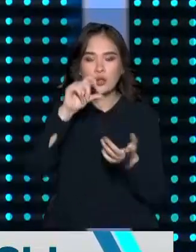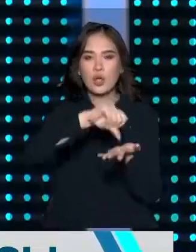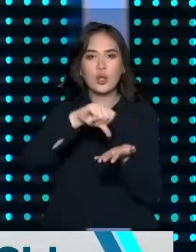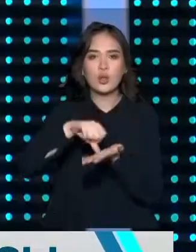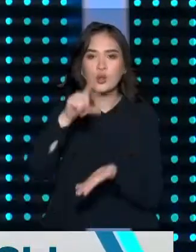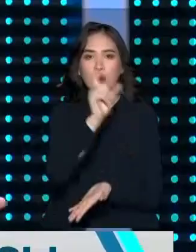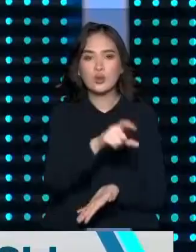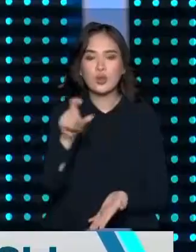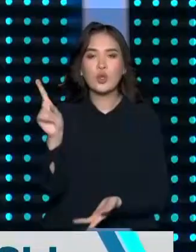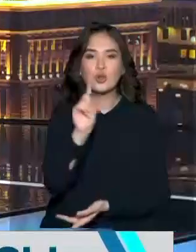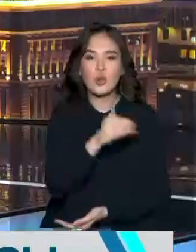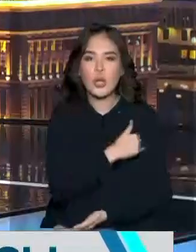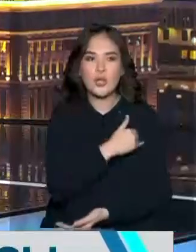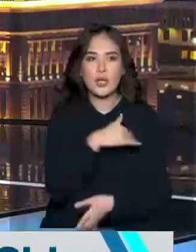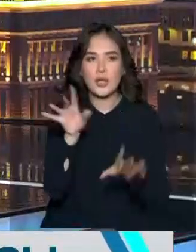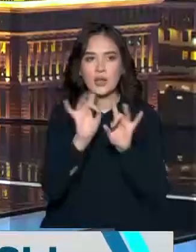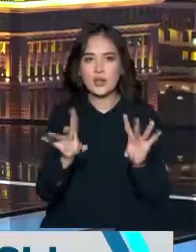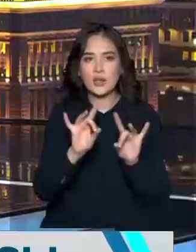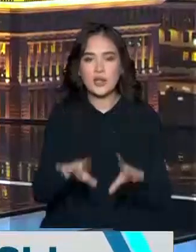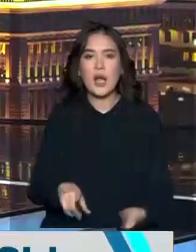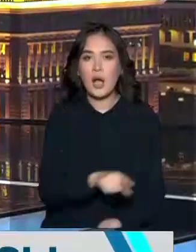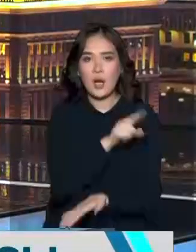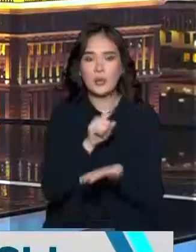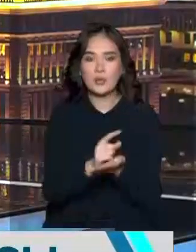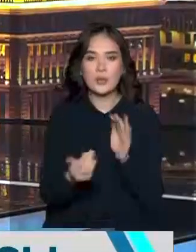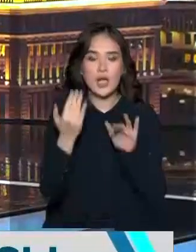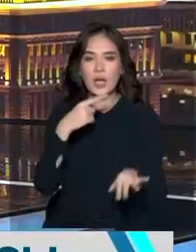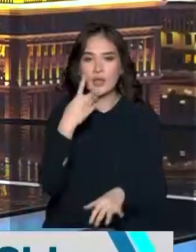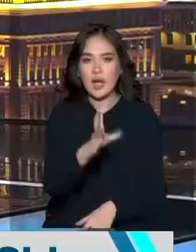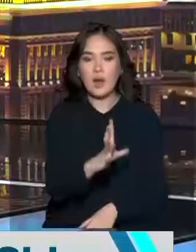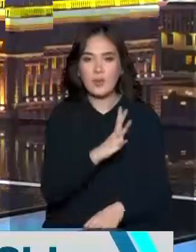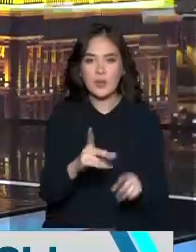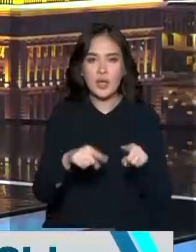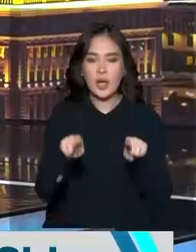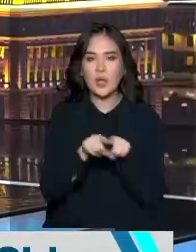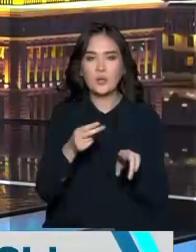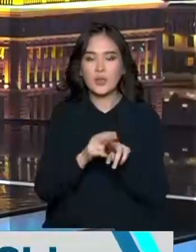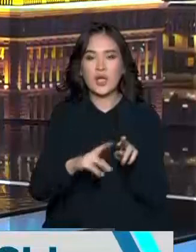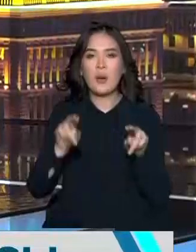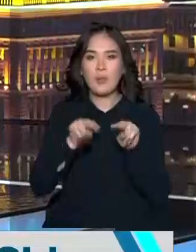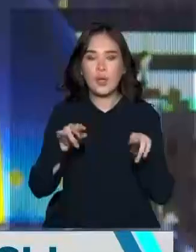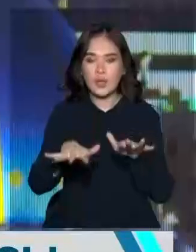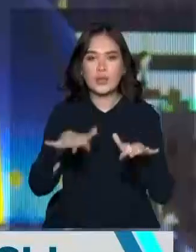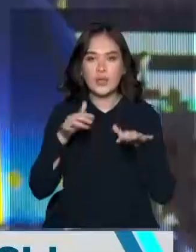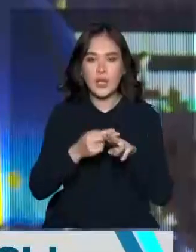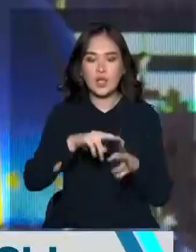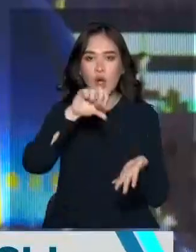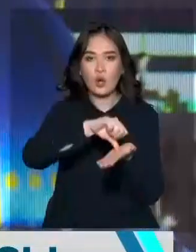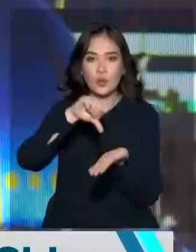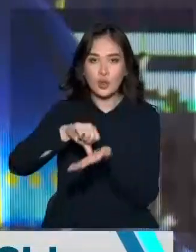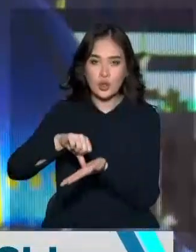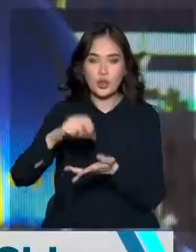үміткерлерге не дейсіз? Я, әрине, мен бағана айты өткендей, әрбір сайси партияның, әрбір сайси үміткердің